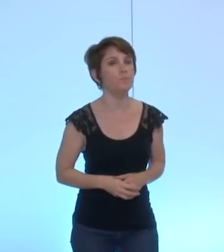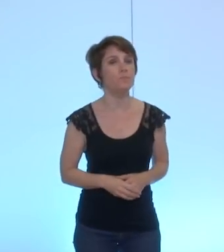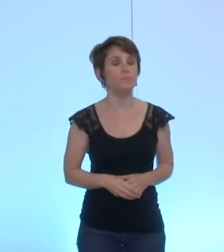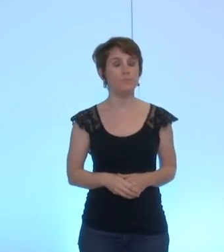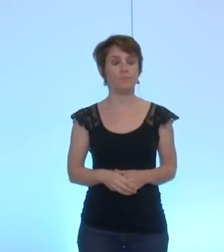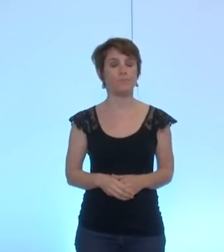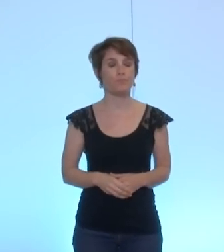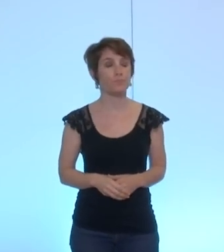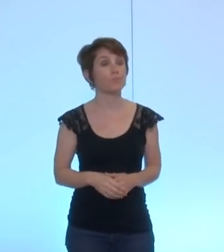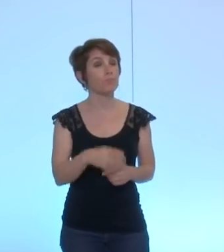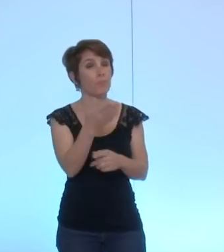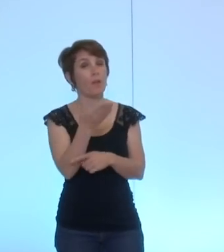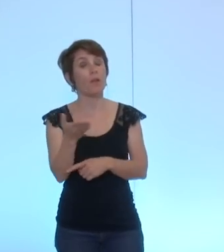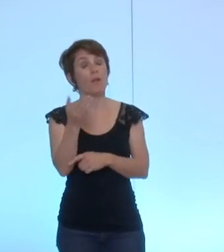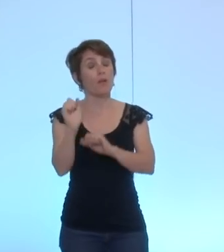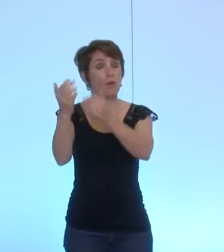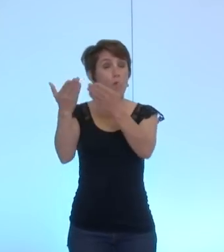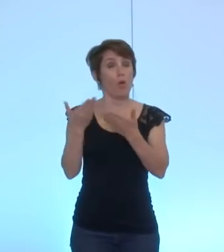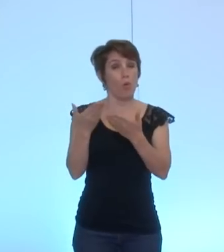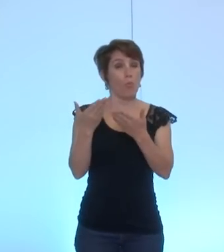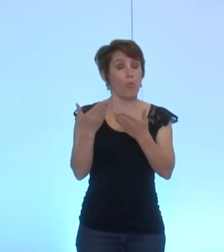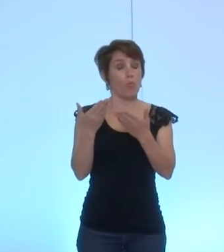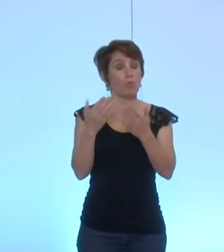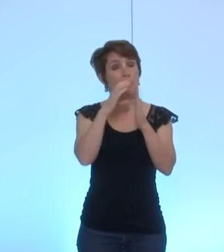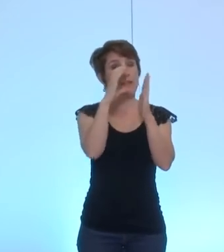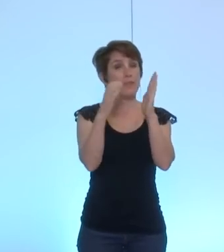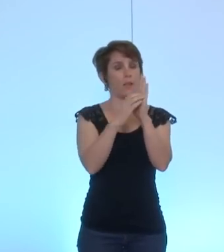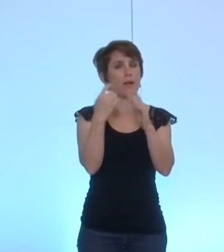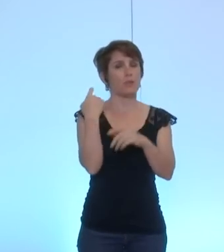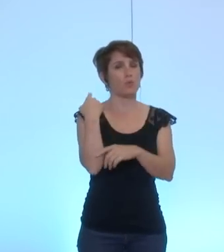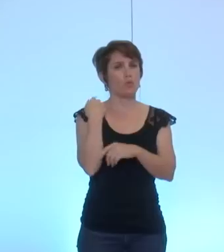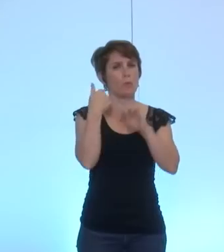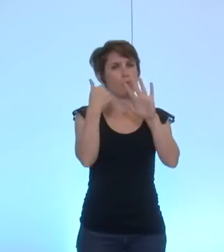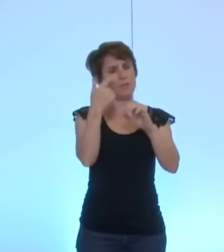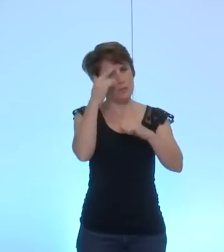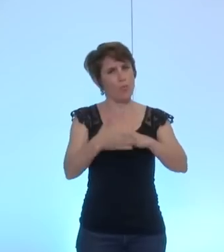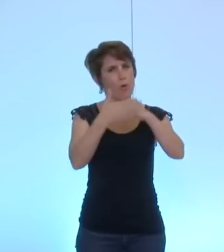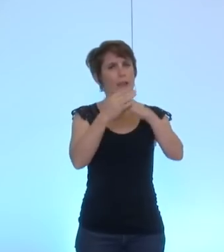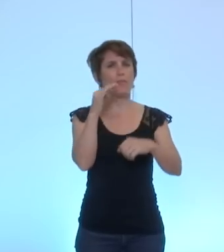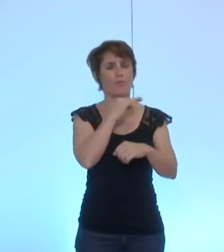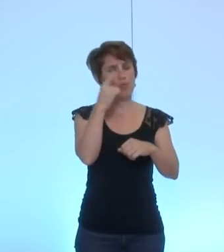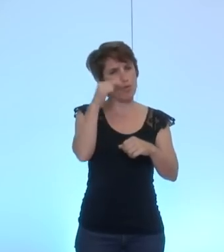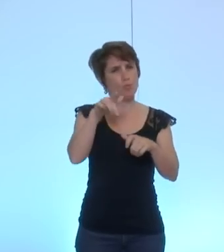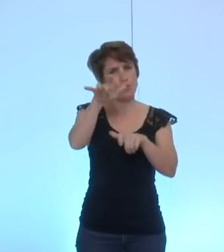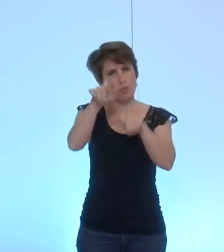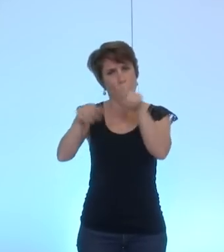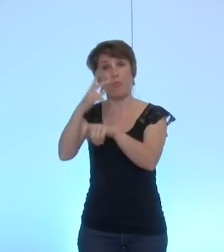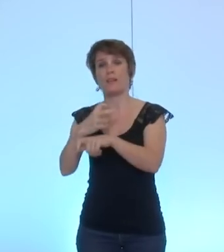concernant la délibération numéro 6 et sur l'aide d'urgence aux populations civiles de la bande de Gaza